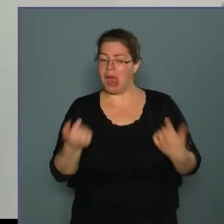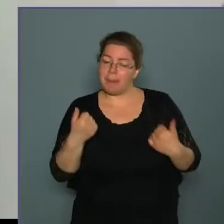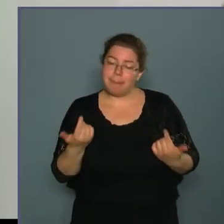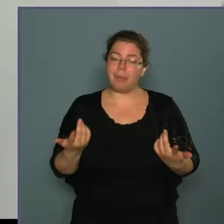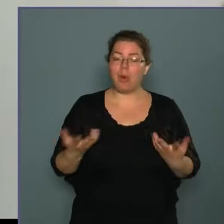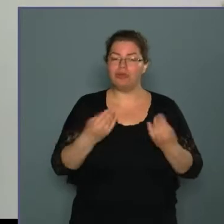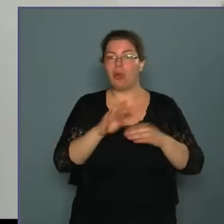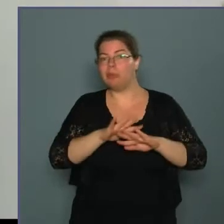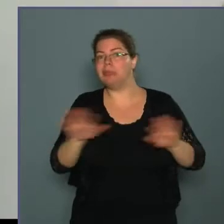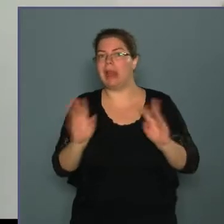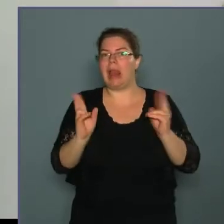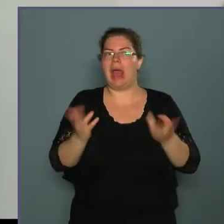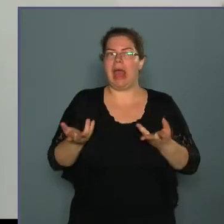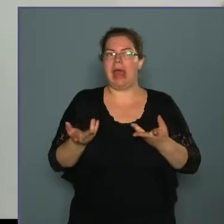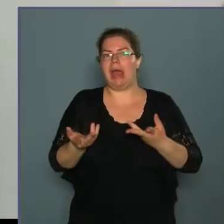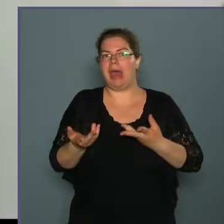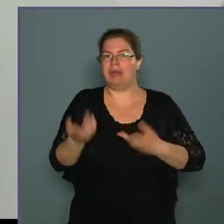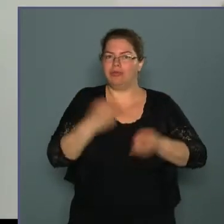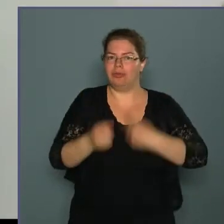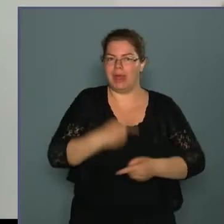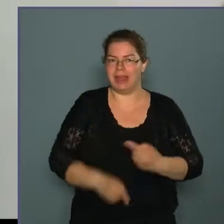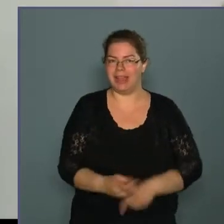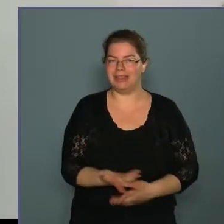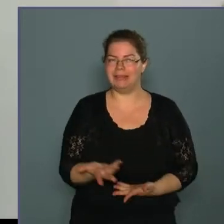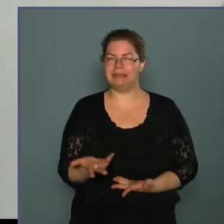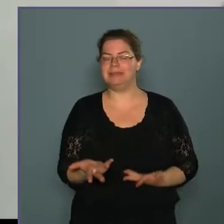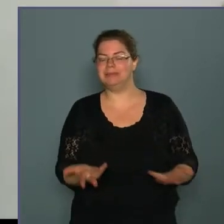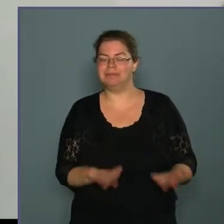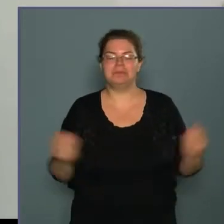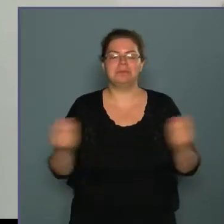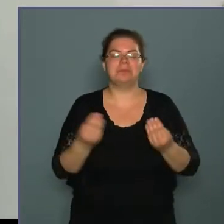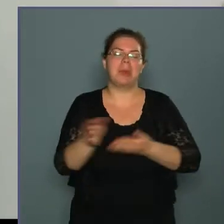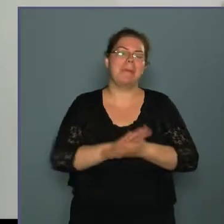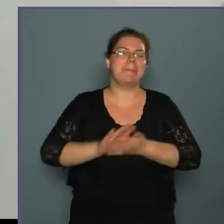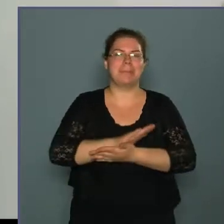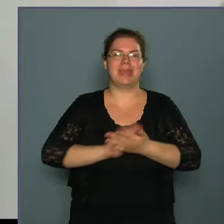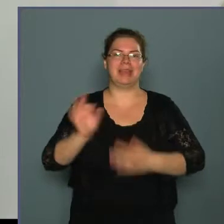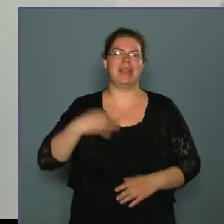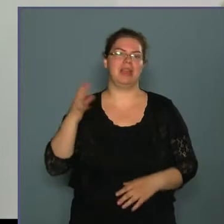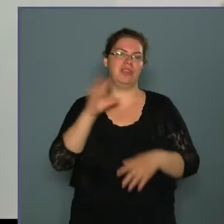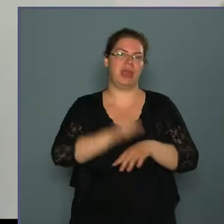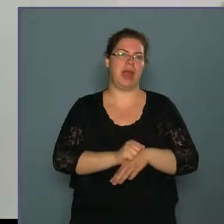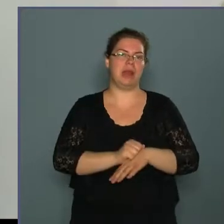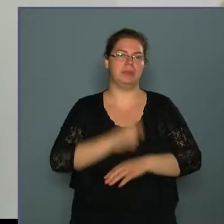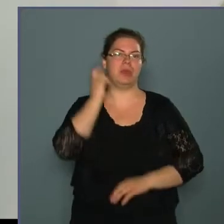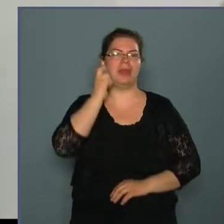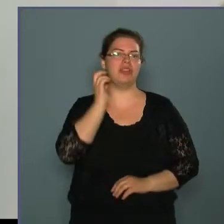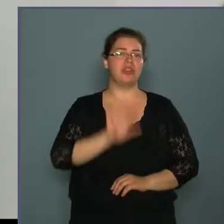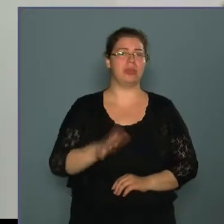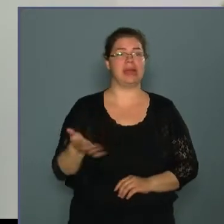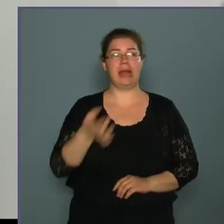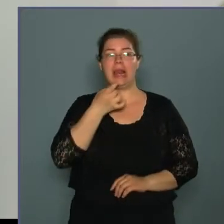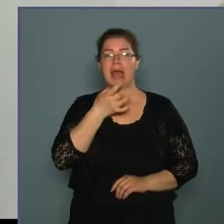sok mindent le lehet vonni, mint következtetést. Milyen az egészségi állapota a pestersebetieknek,